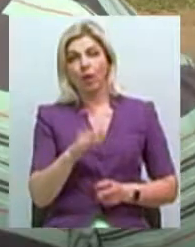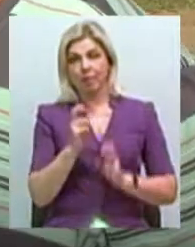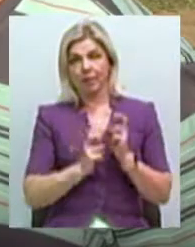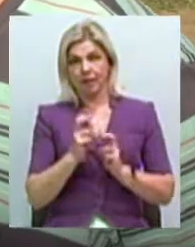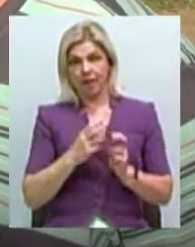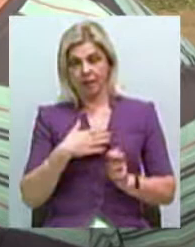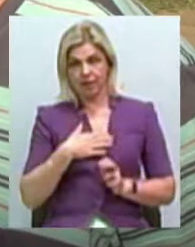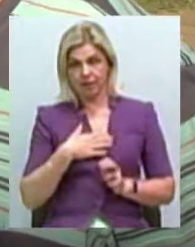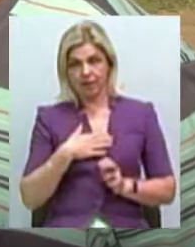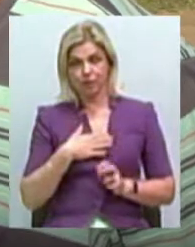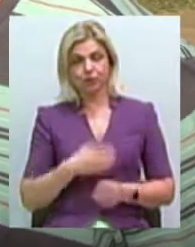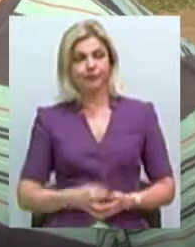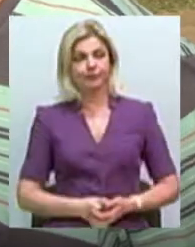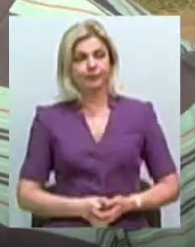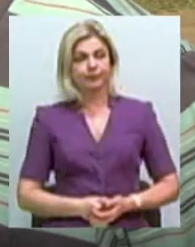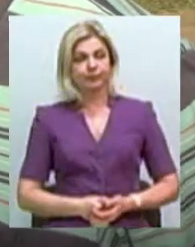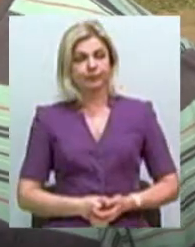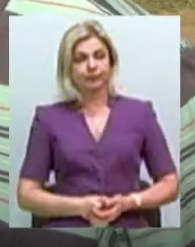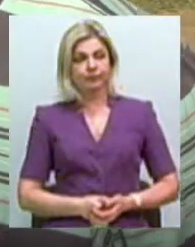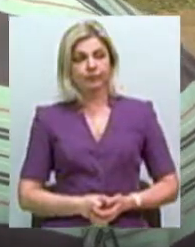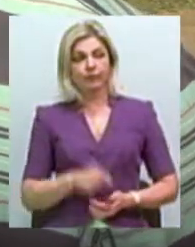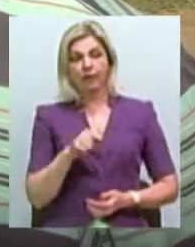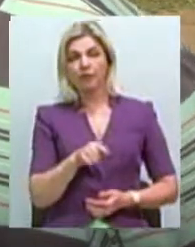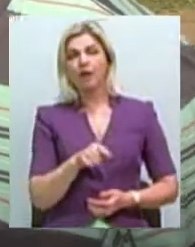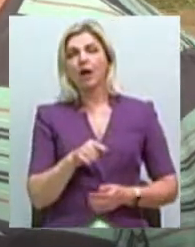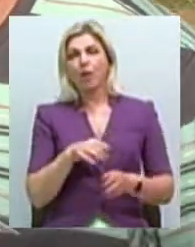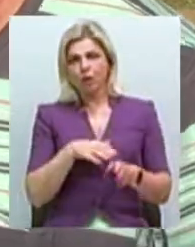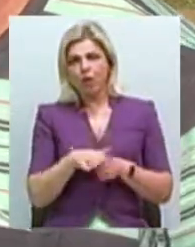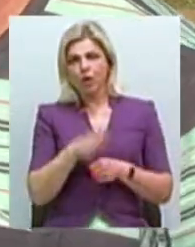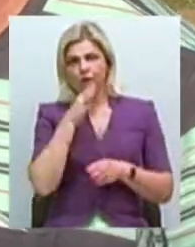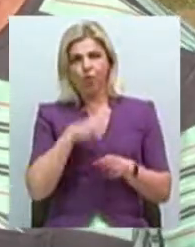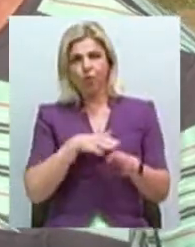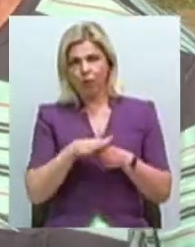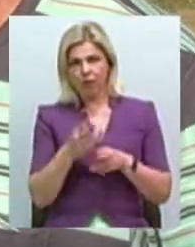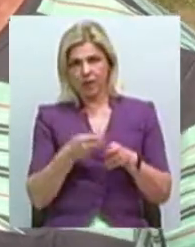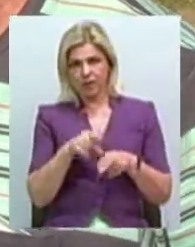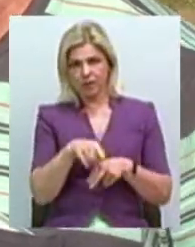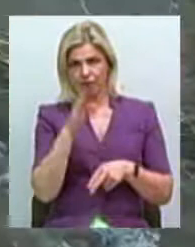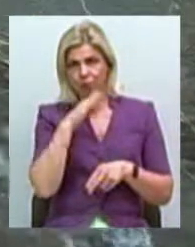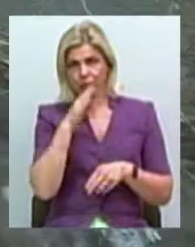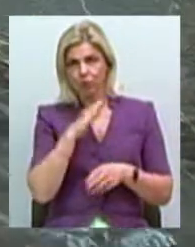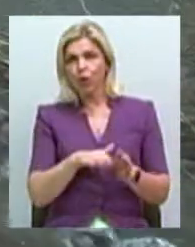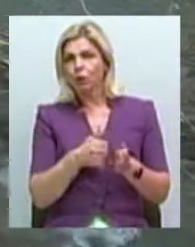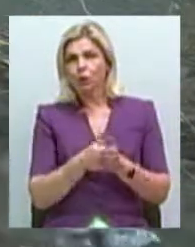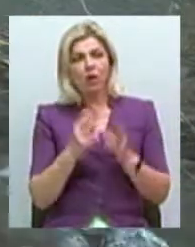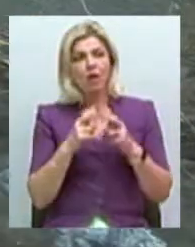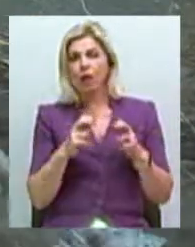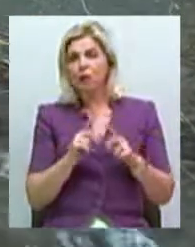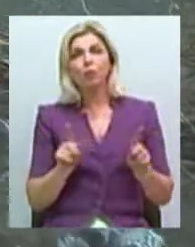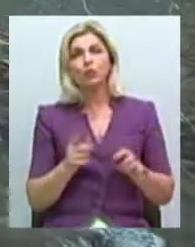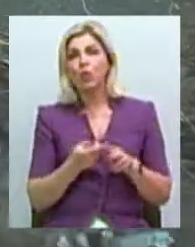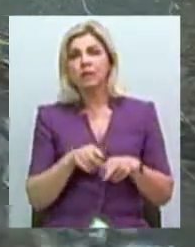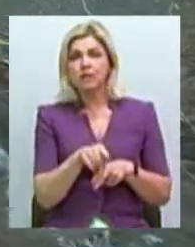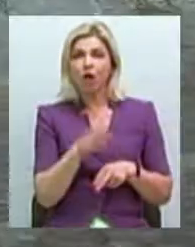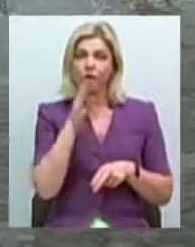На території підприємства нашого вона майже цілком залита даною субстанцією. Ми досі не розібралися, що це, чи це